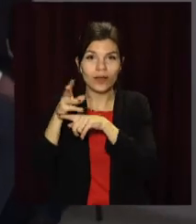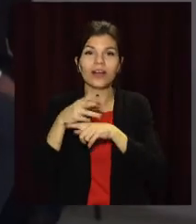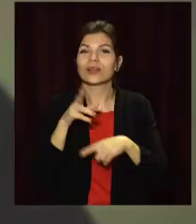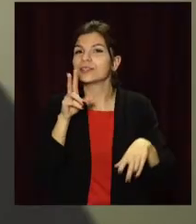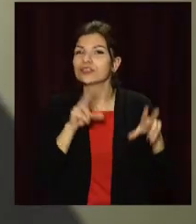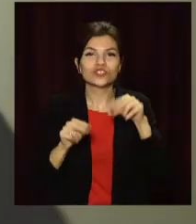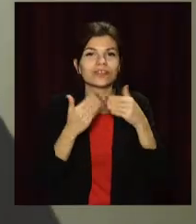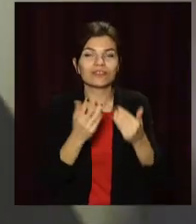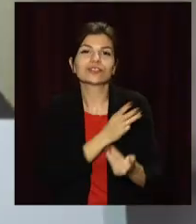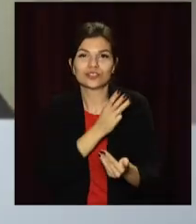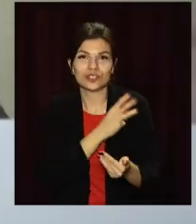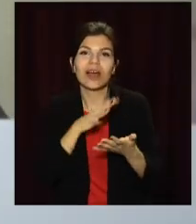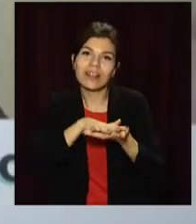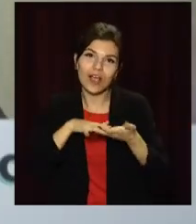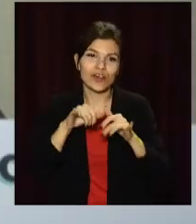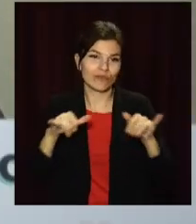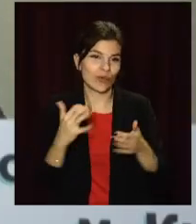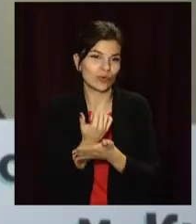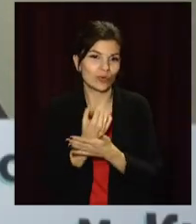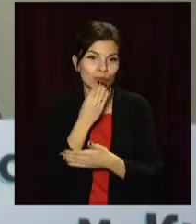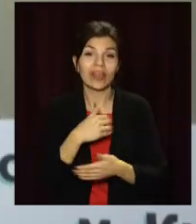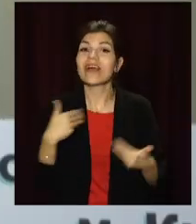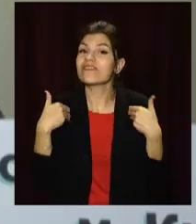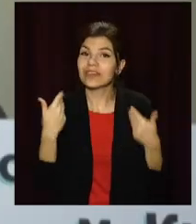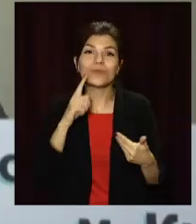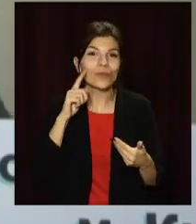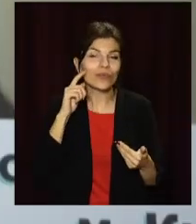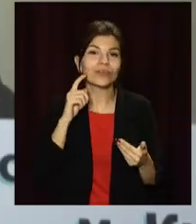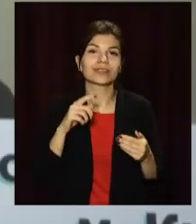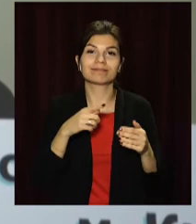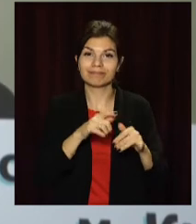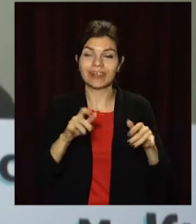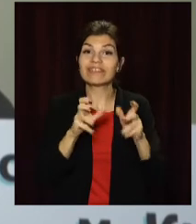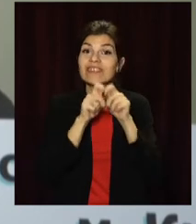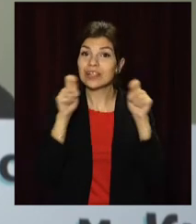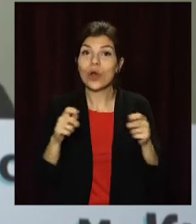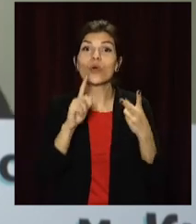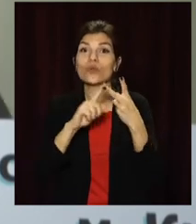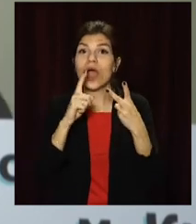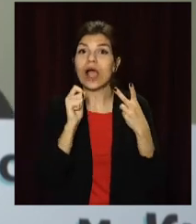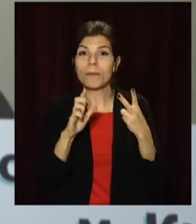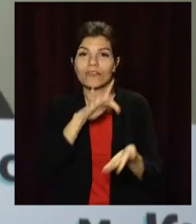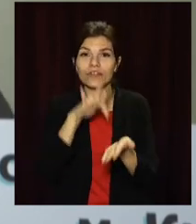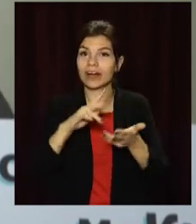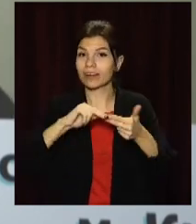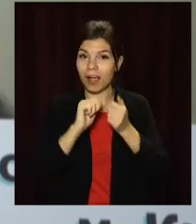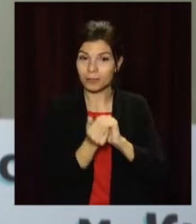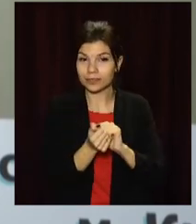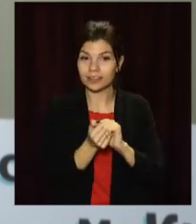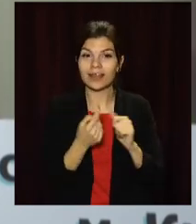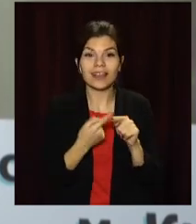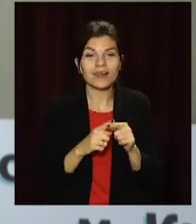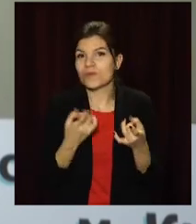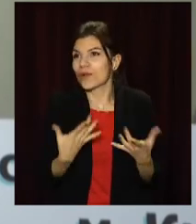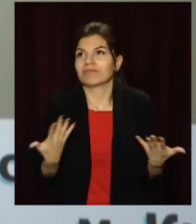вдалих проєктів і подальшого розвитку. Привіт, я вітаю центр молодіжних ініціатив з відкриттям другого хабу в місті Кам'янське. Це